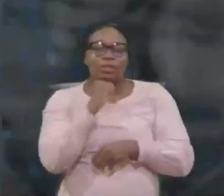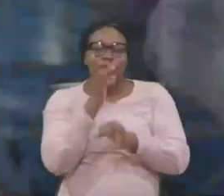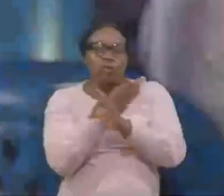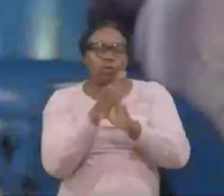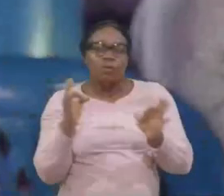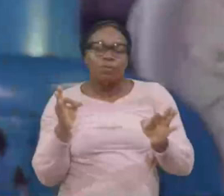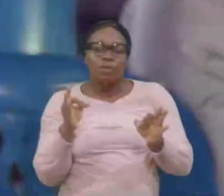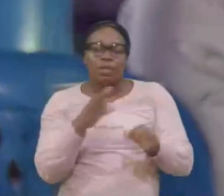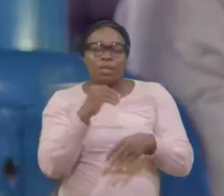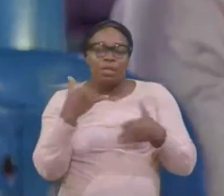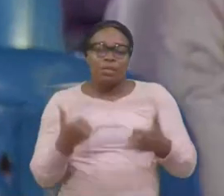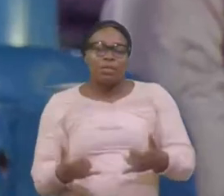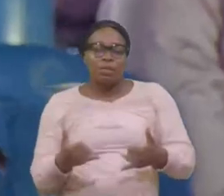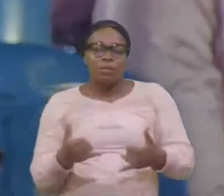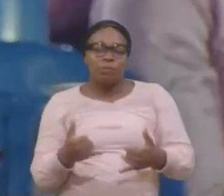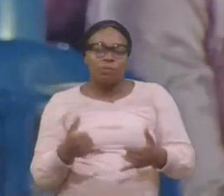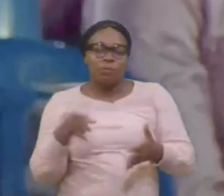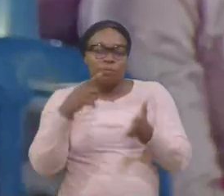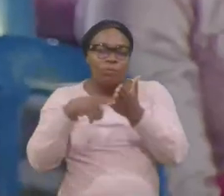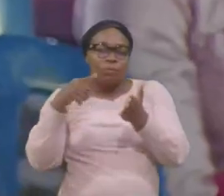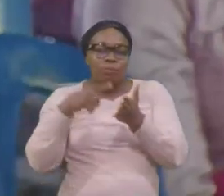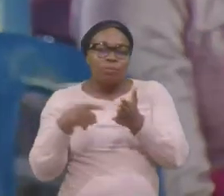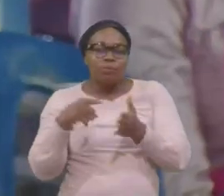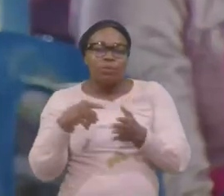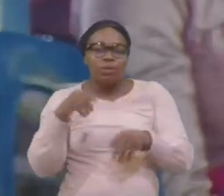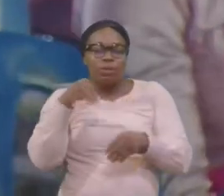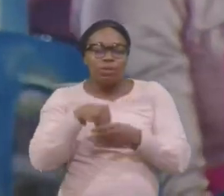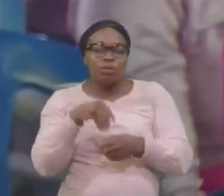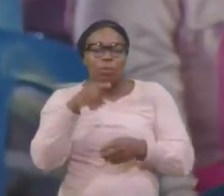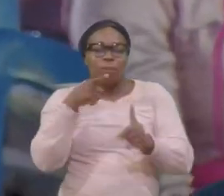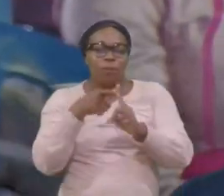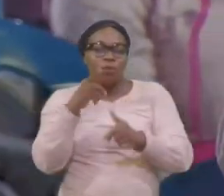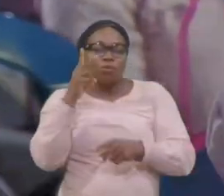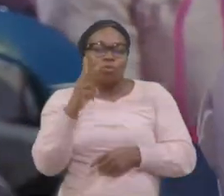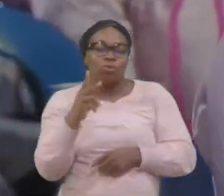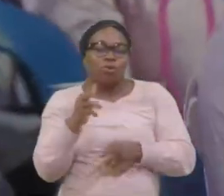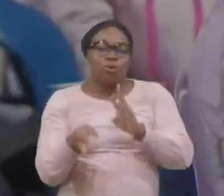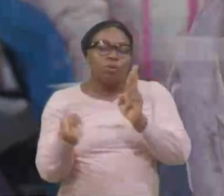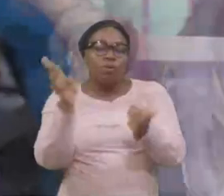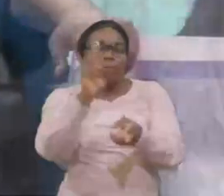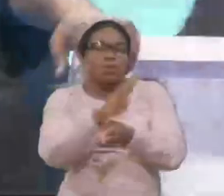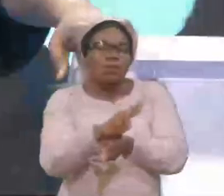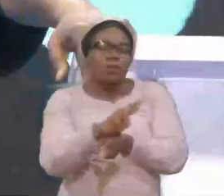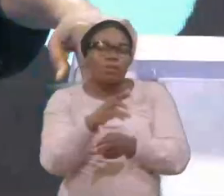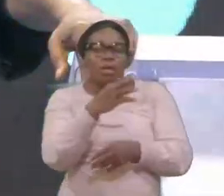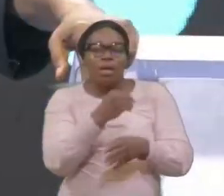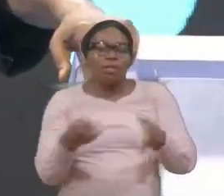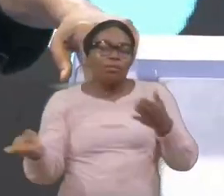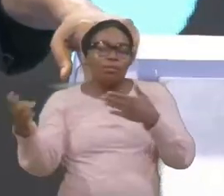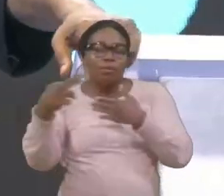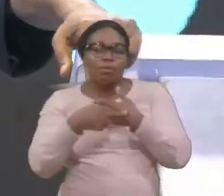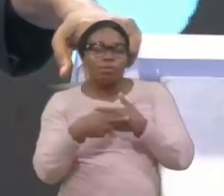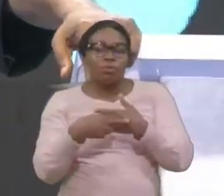libre. Mais maintenant, deuxième point maintenant, la repentance et la restauration